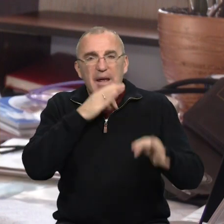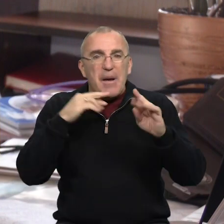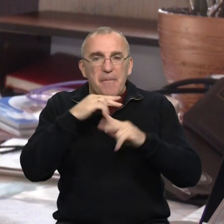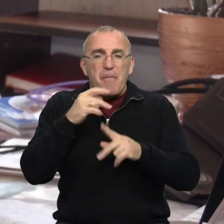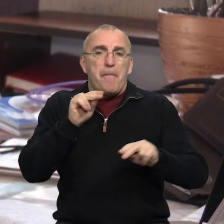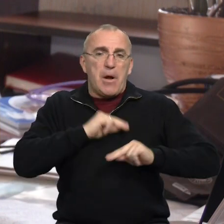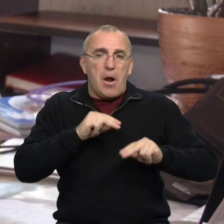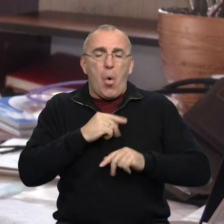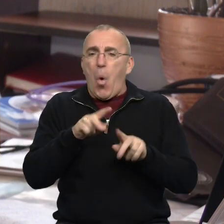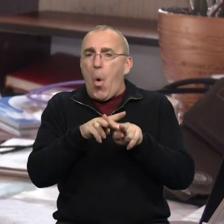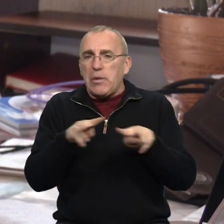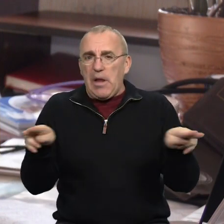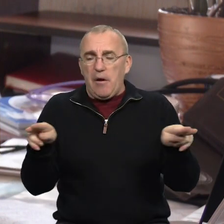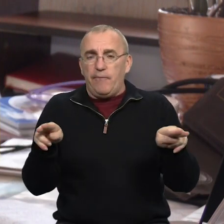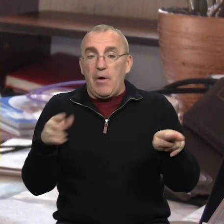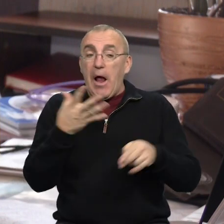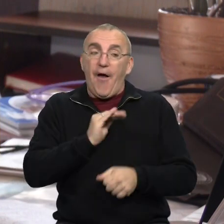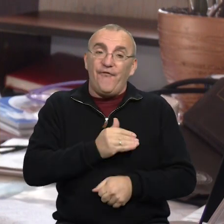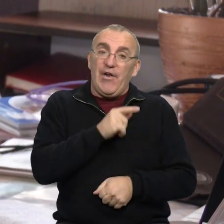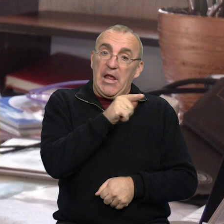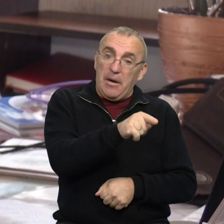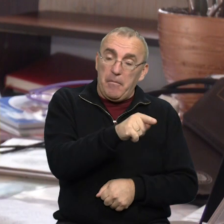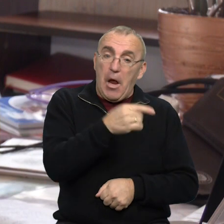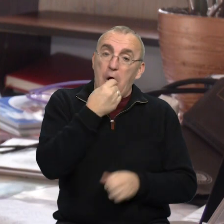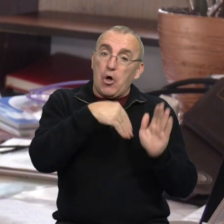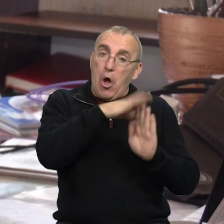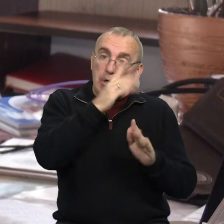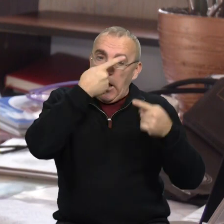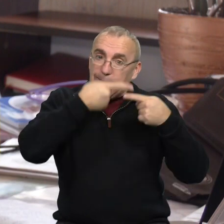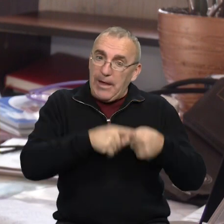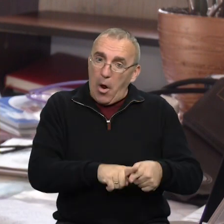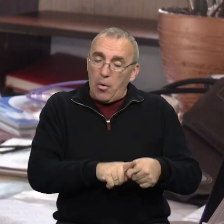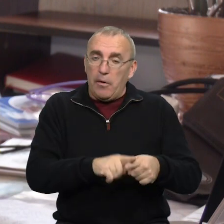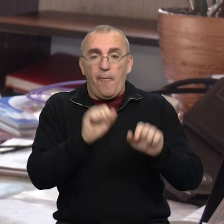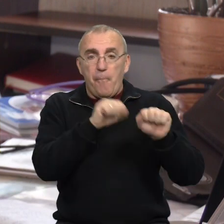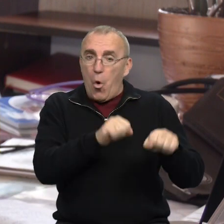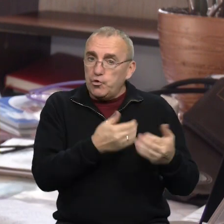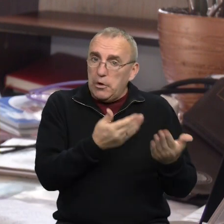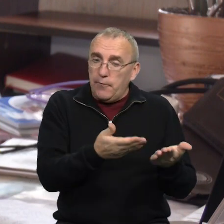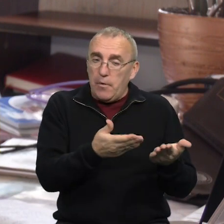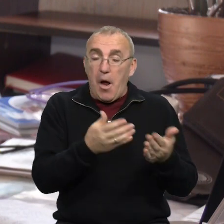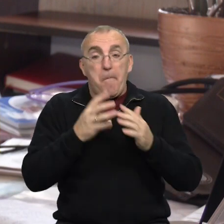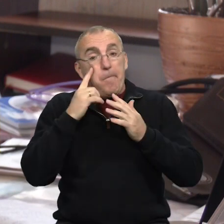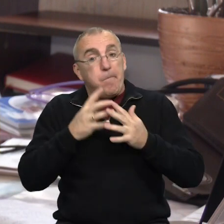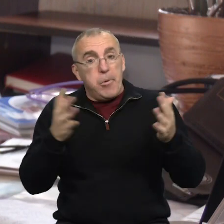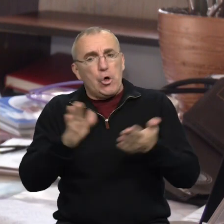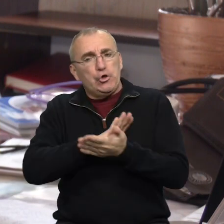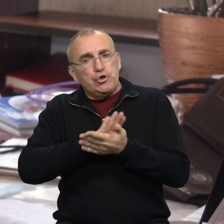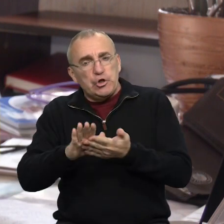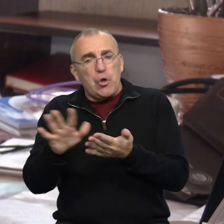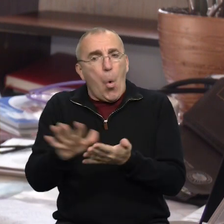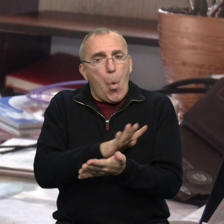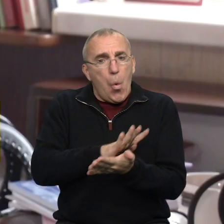препарати працюють однаково. Якась фірма, там кращі технологічні можливості, більш